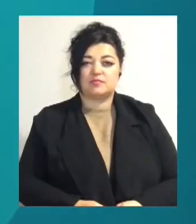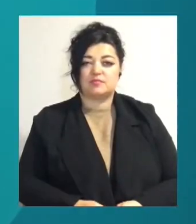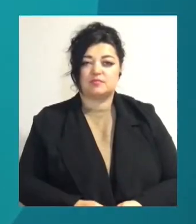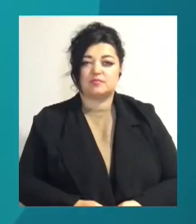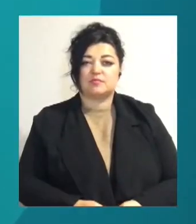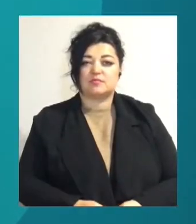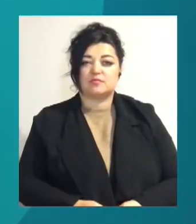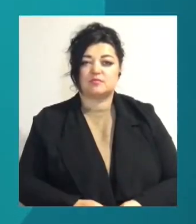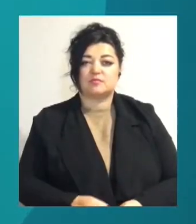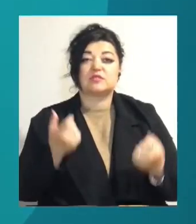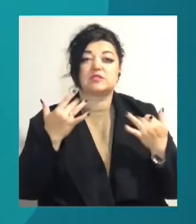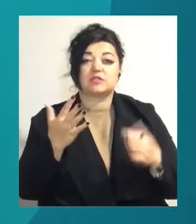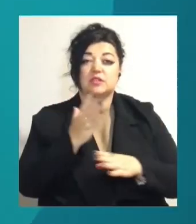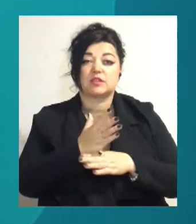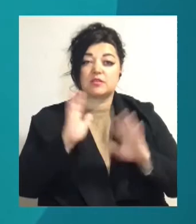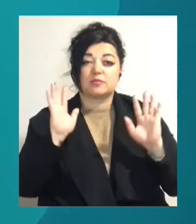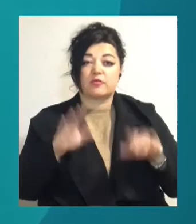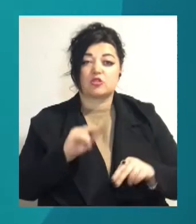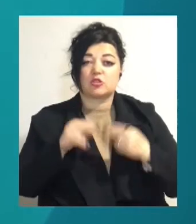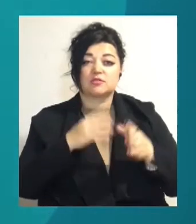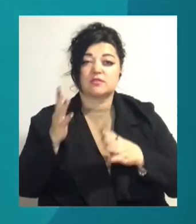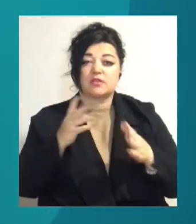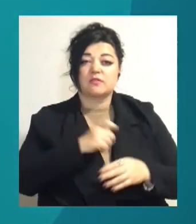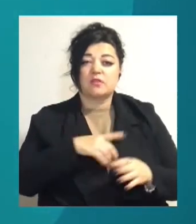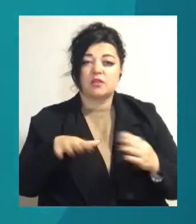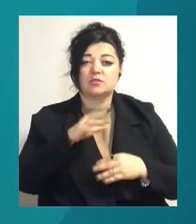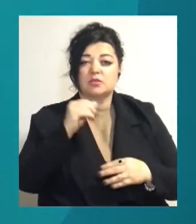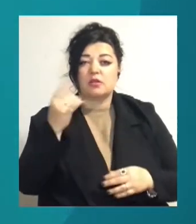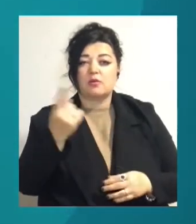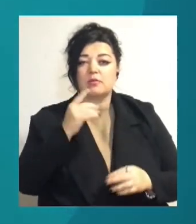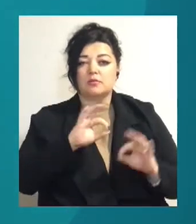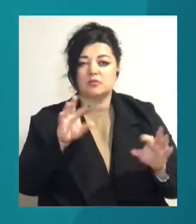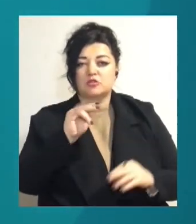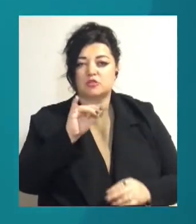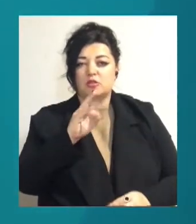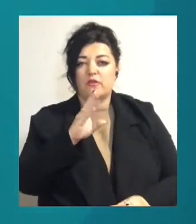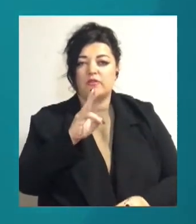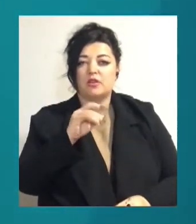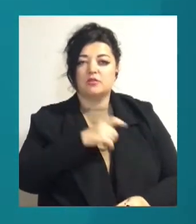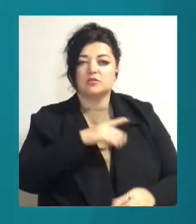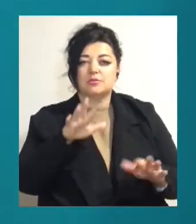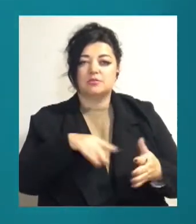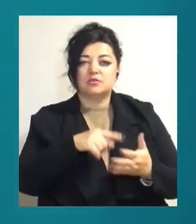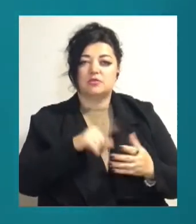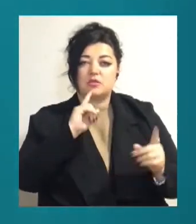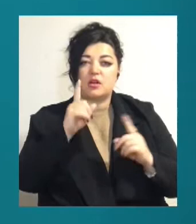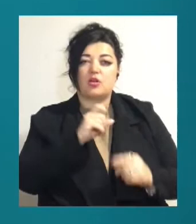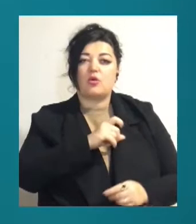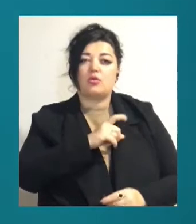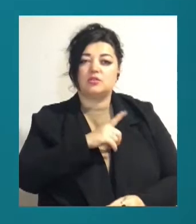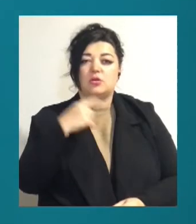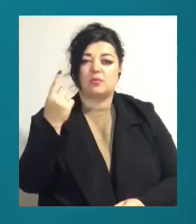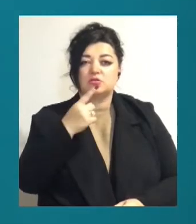Скільки дерев повалено через вітер в Одесі та області, розповіли чиновники Одеської міської ради та Одеської обласної державної адміністрації.